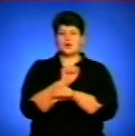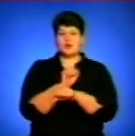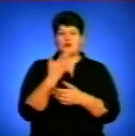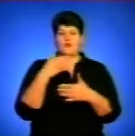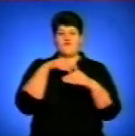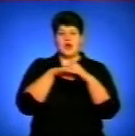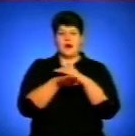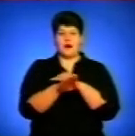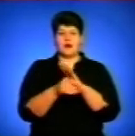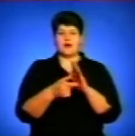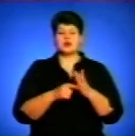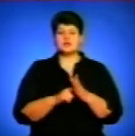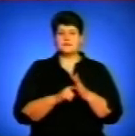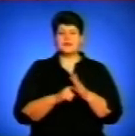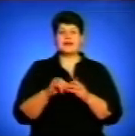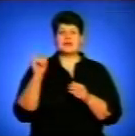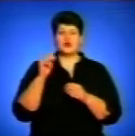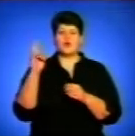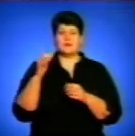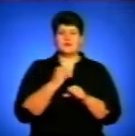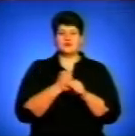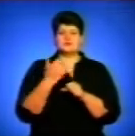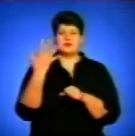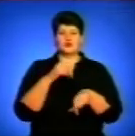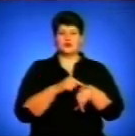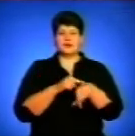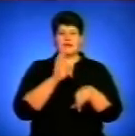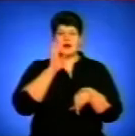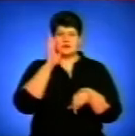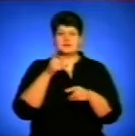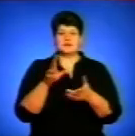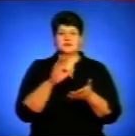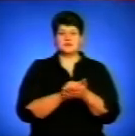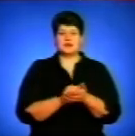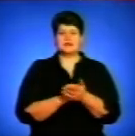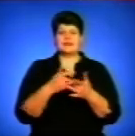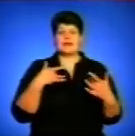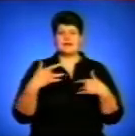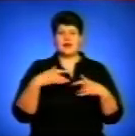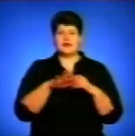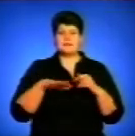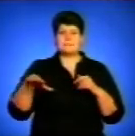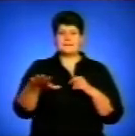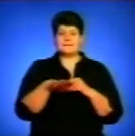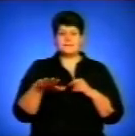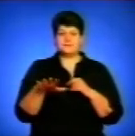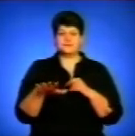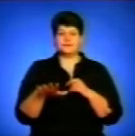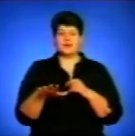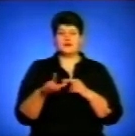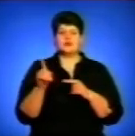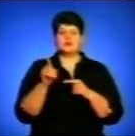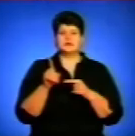Ковальський працює з п'ятої години ранку. За чоловіком закріплені театральний майдан та сквер. На нарікання тернополян пан Ігор